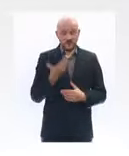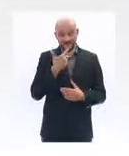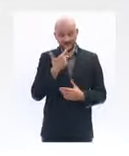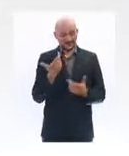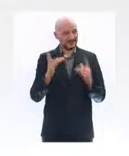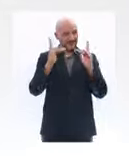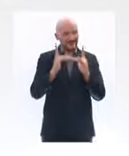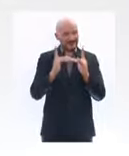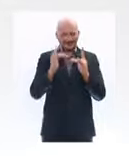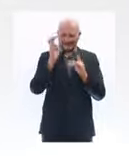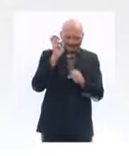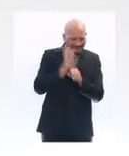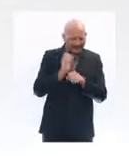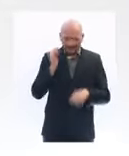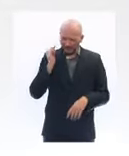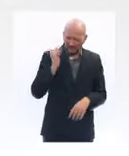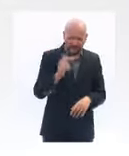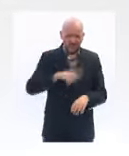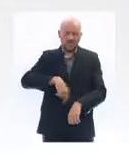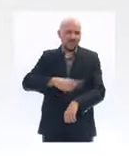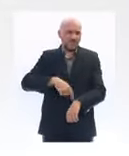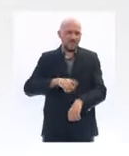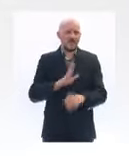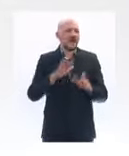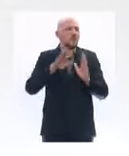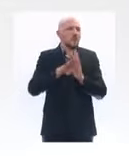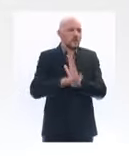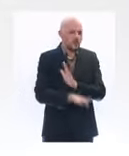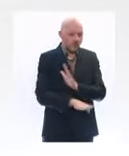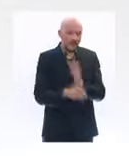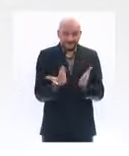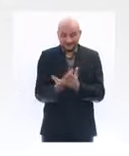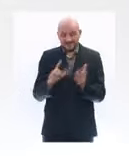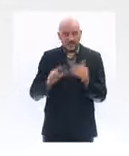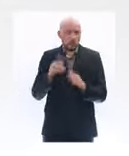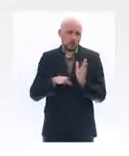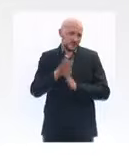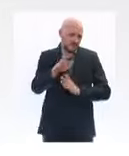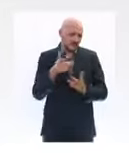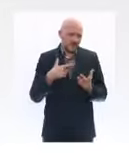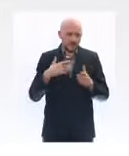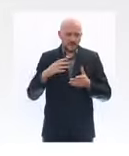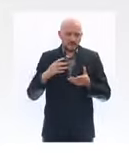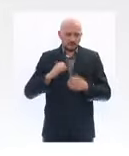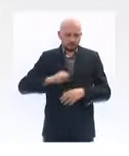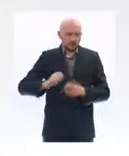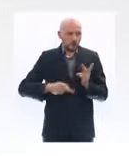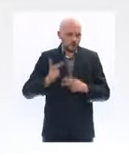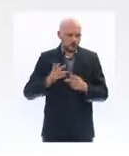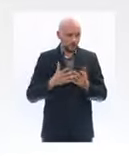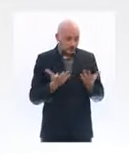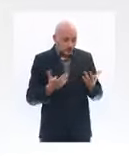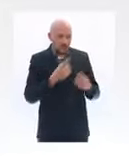nous permet d'avoir une meilleure prise en charge encore qu'au cours de la première vague. Deuxième question, est-ce qu'on peut faire mieux, si j'ai bien compris votre question,